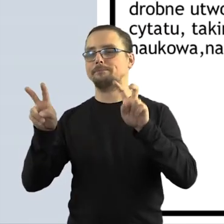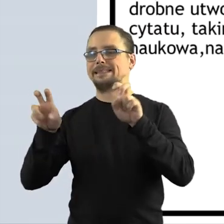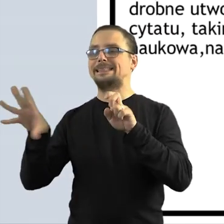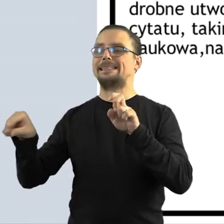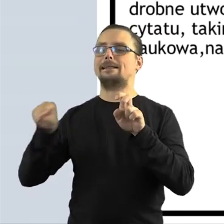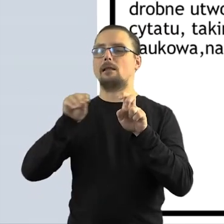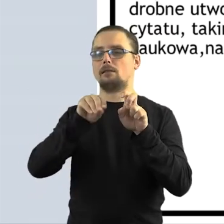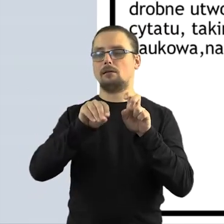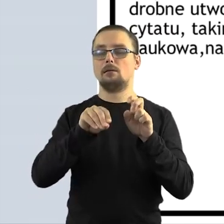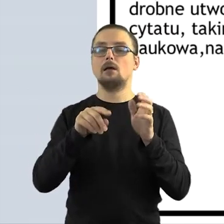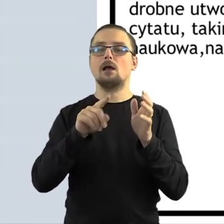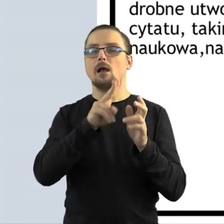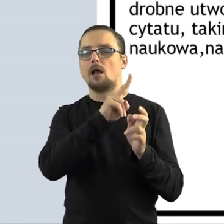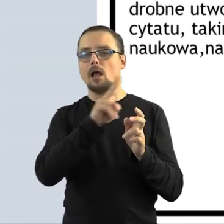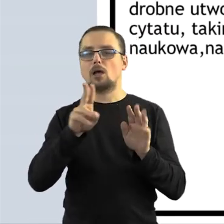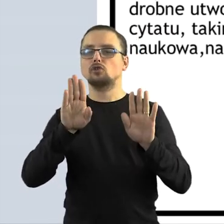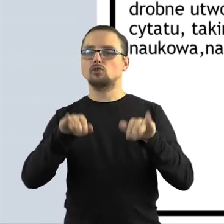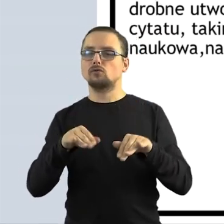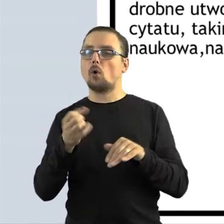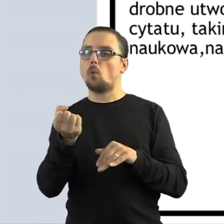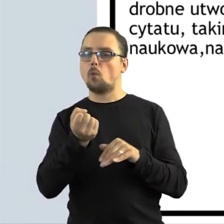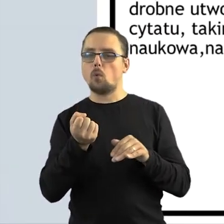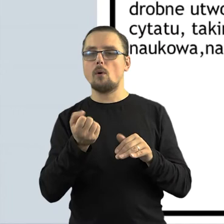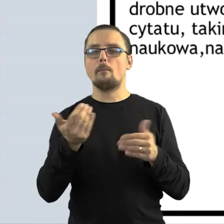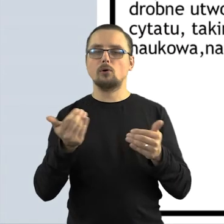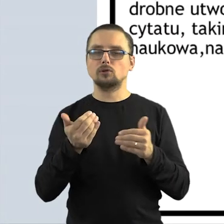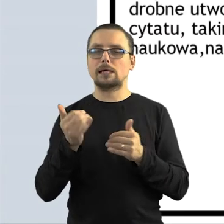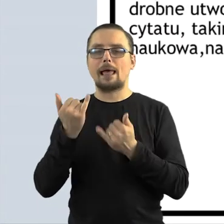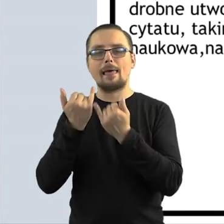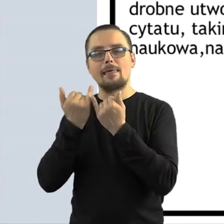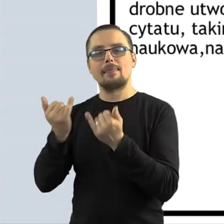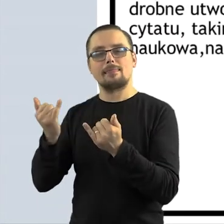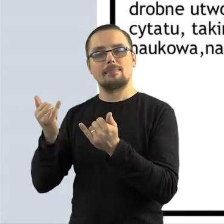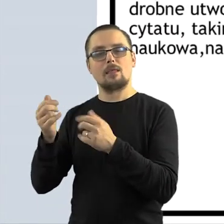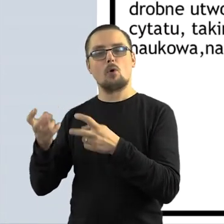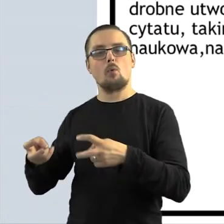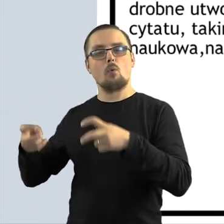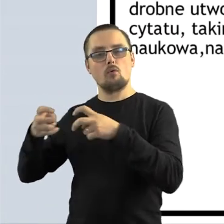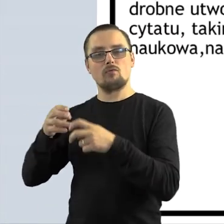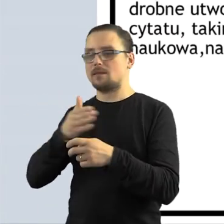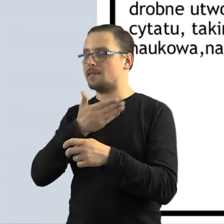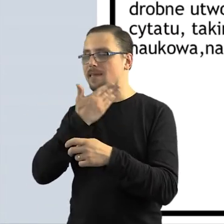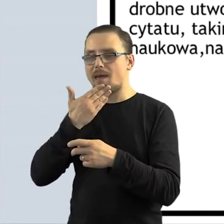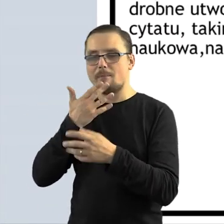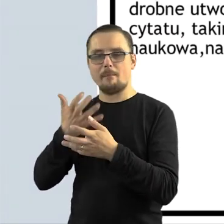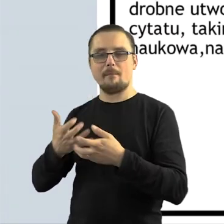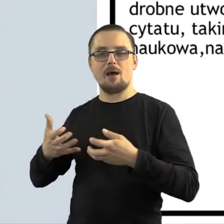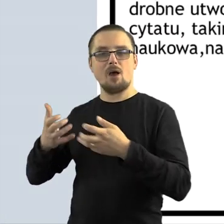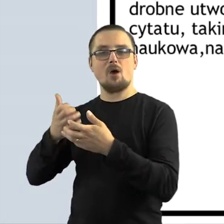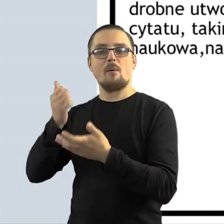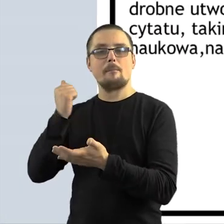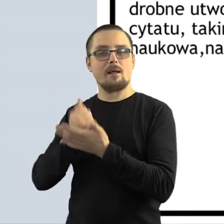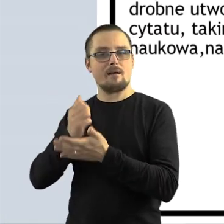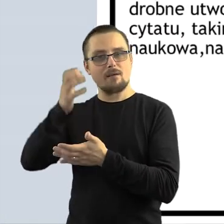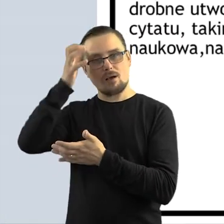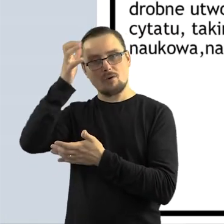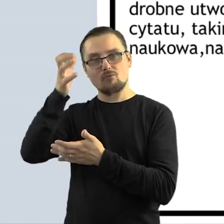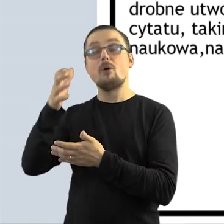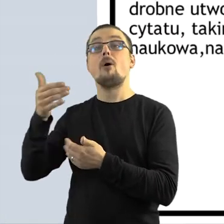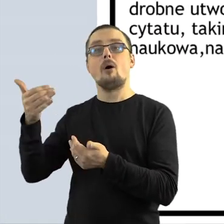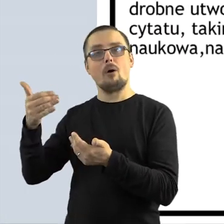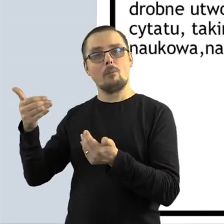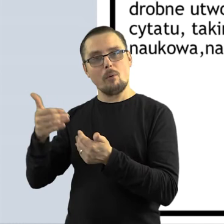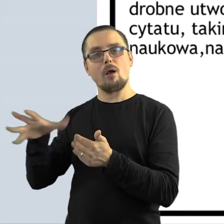każdy dozwolony użytek, pozwala nam na wykorzystywanie utworu, do którego nie mamy majątkowych praw autorskich i nie musimy